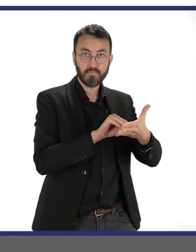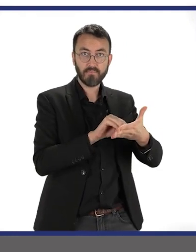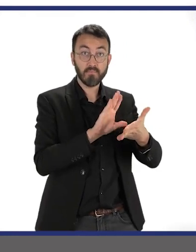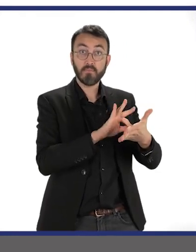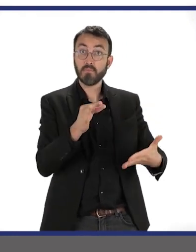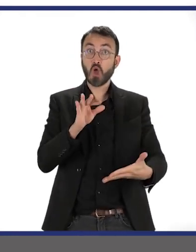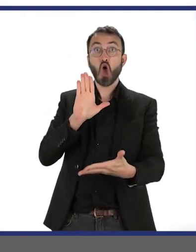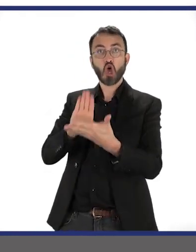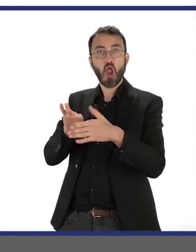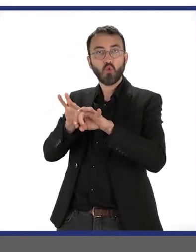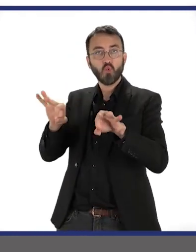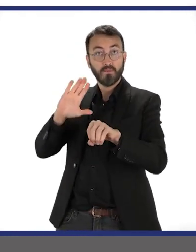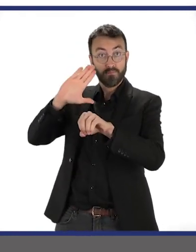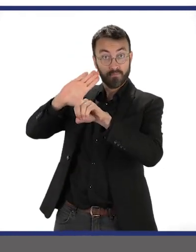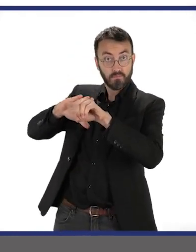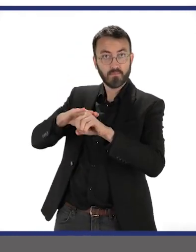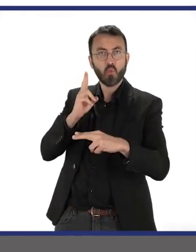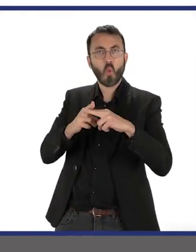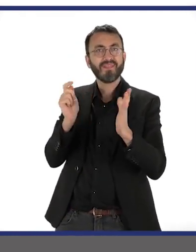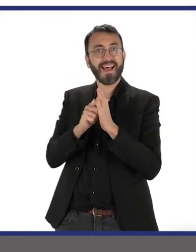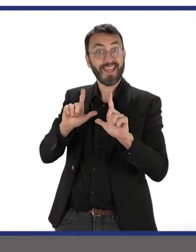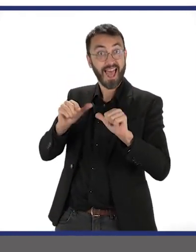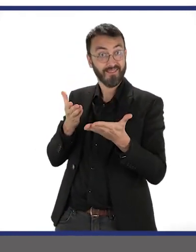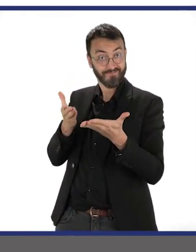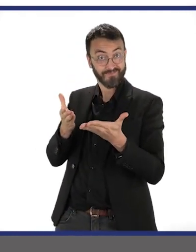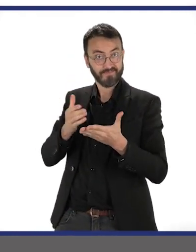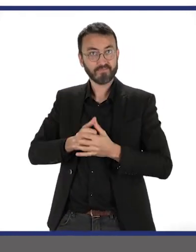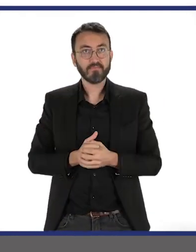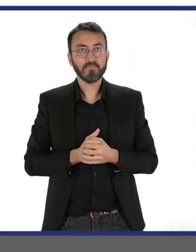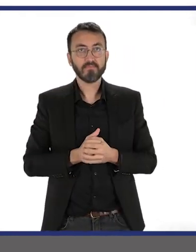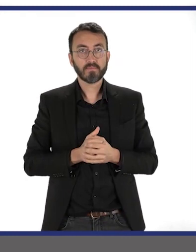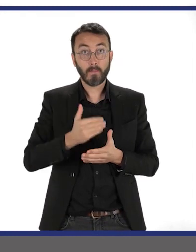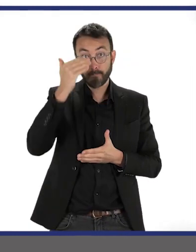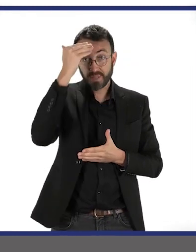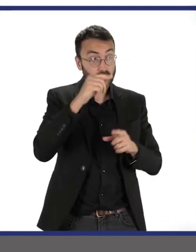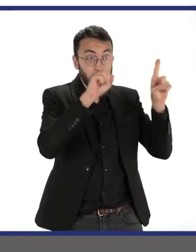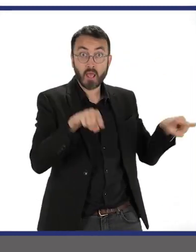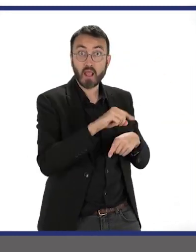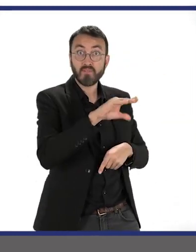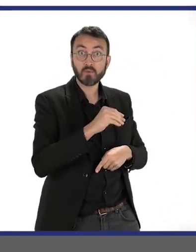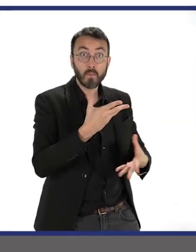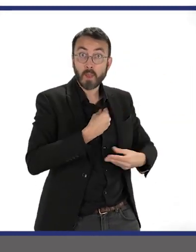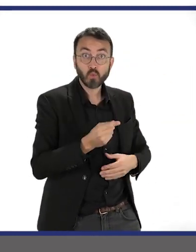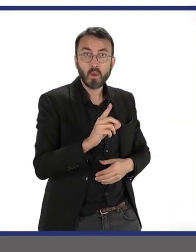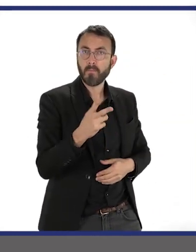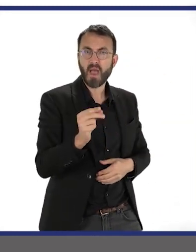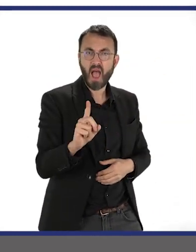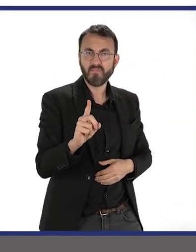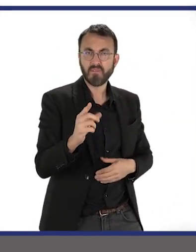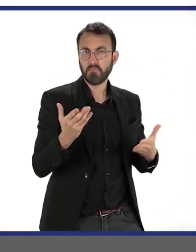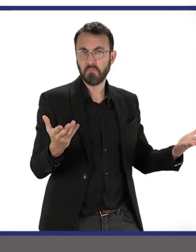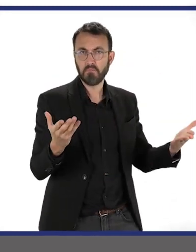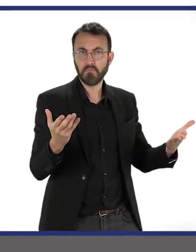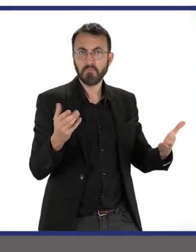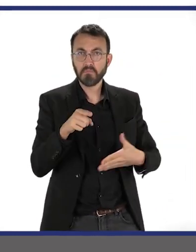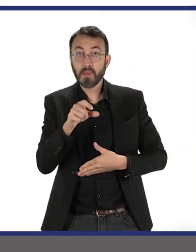fait le test, vous la collez sur le tube, là où il y a nom et date. Si vous n'avez pas reçu votre lettre d'invitation, ce n'est pas